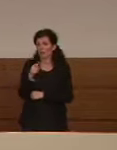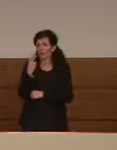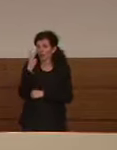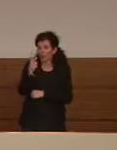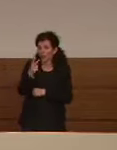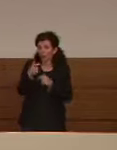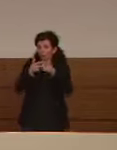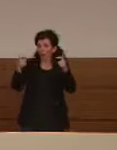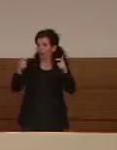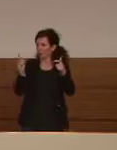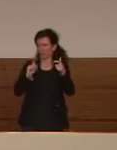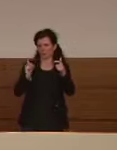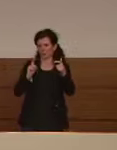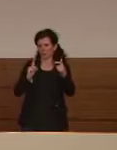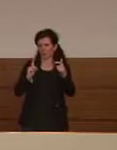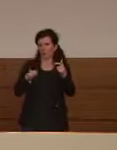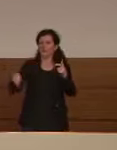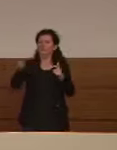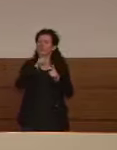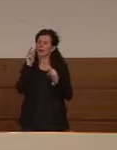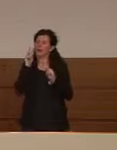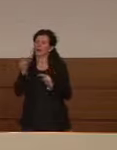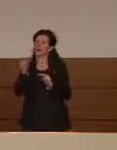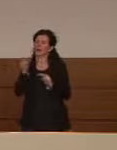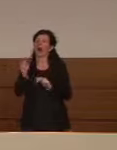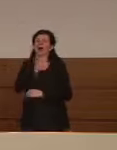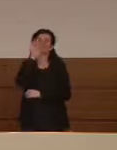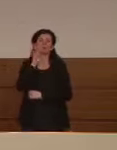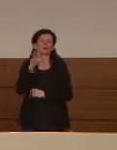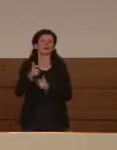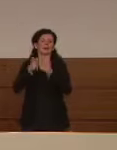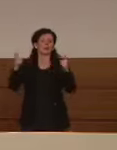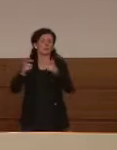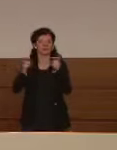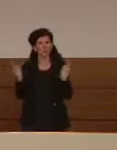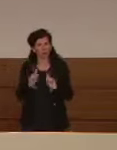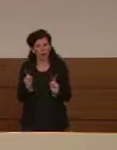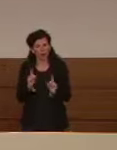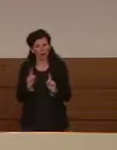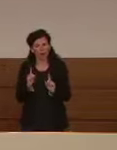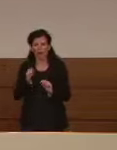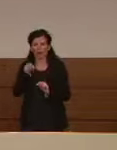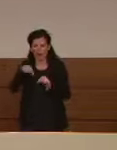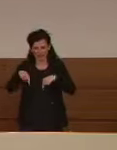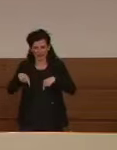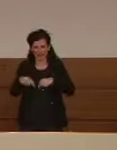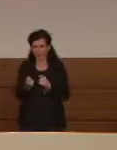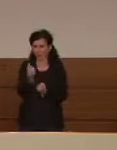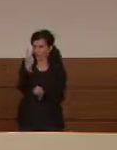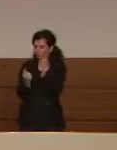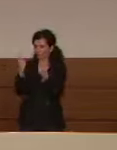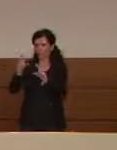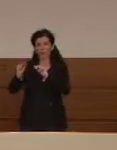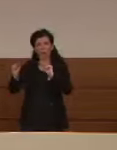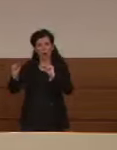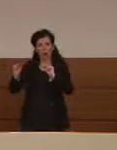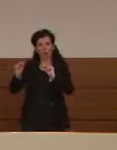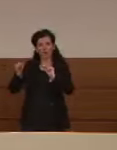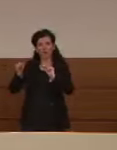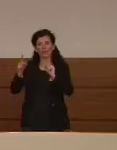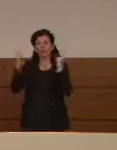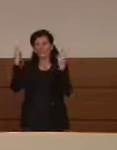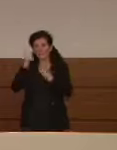voi fate una curva accumulativa dice incremento di incremento no i casi i nuovi casi sono di meno